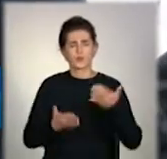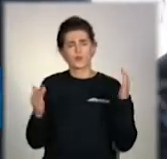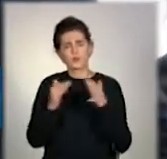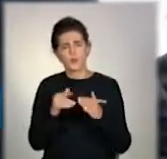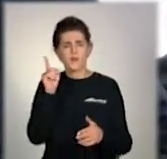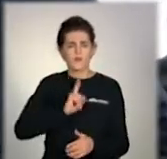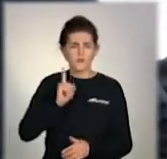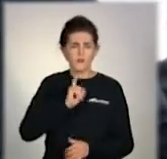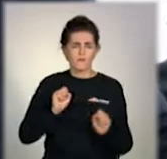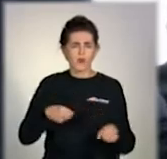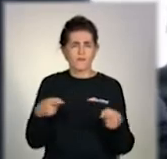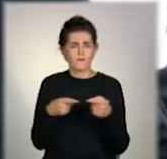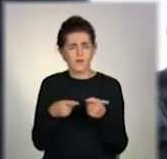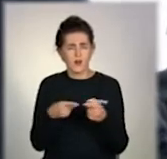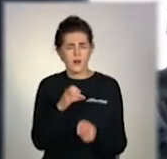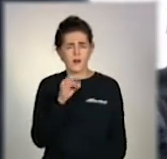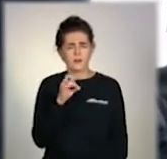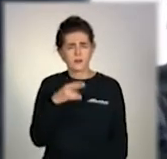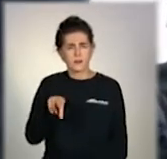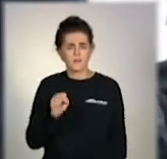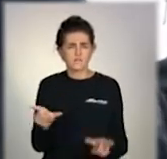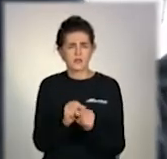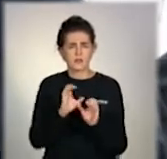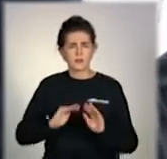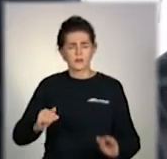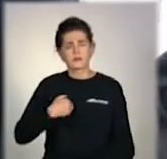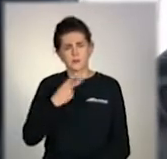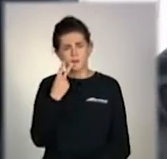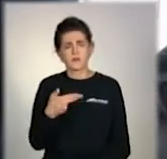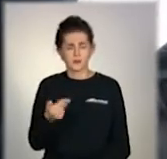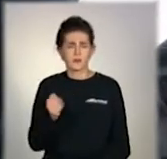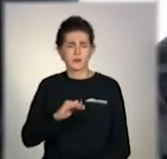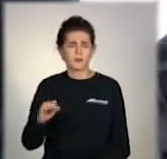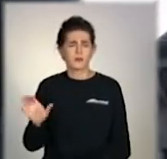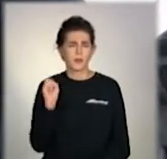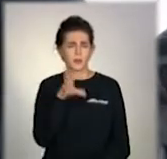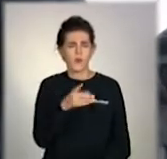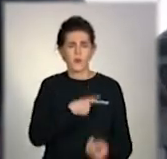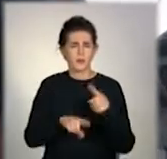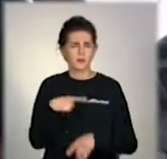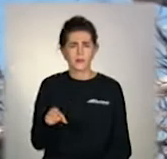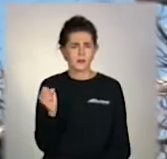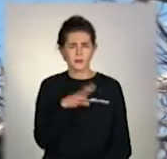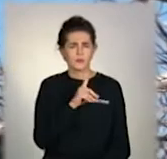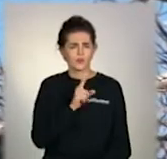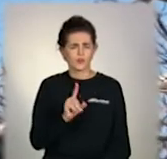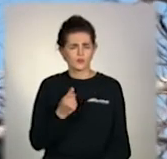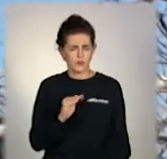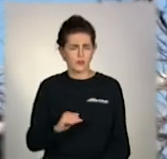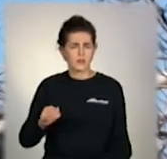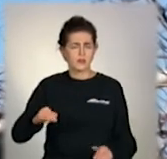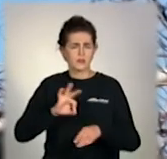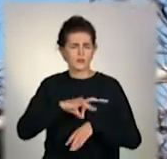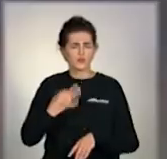в аренду, і буде там життя з дітьми, так, щоб я їх бачила, тоді так, а туди я їх не пущу. Та, каже